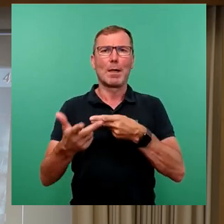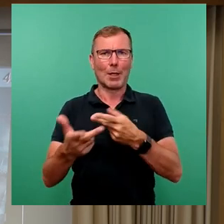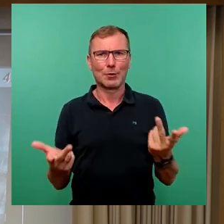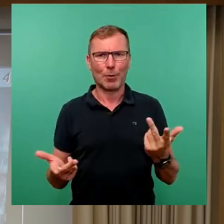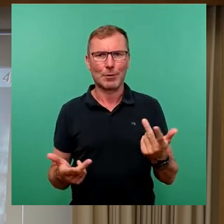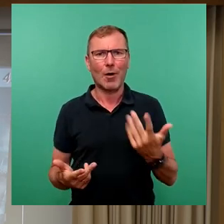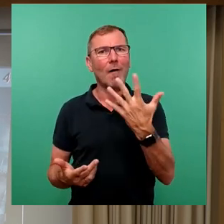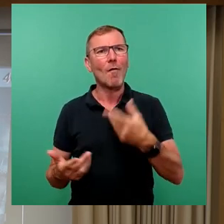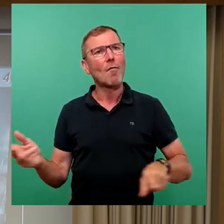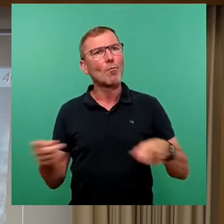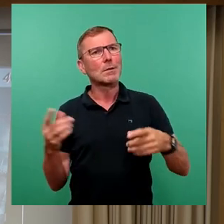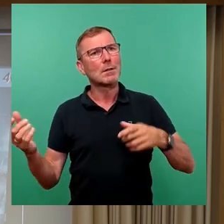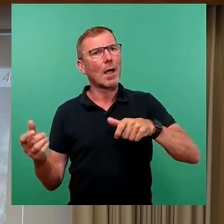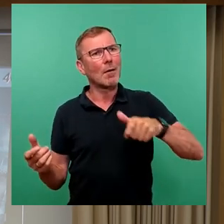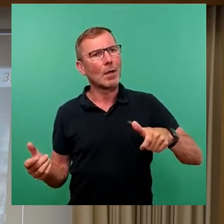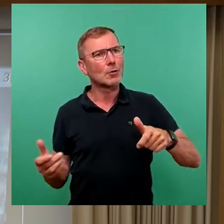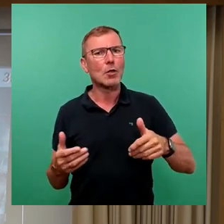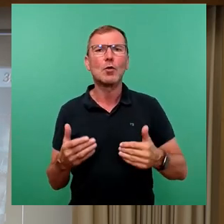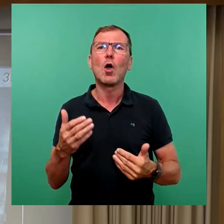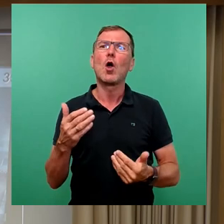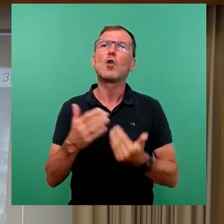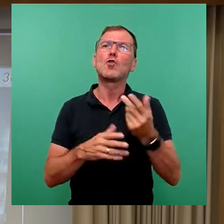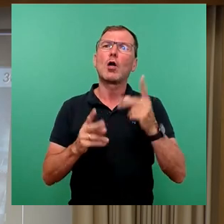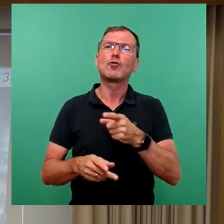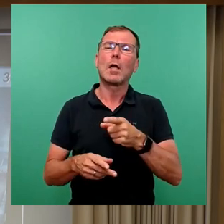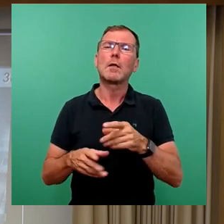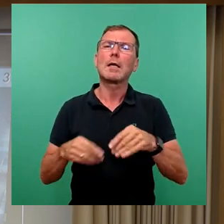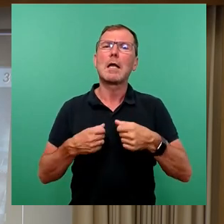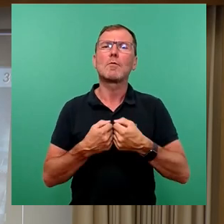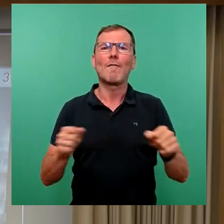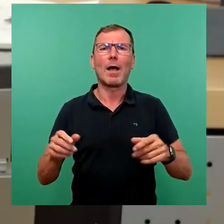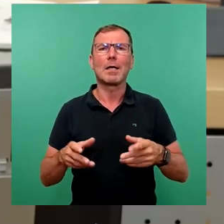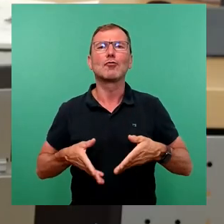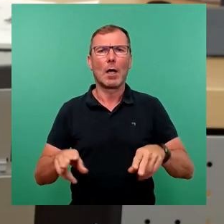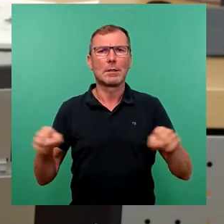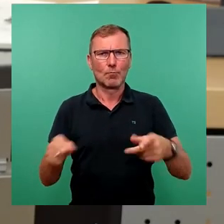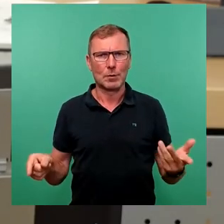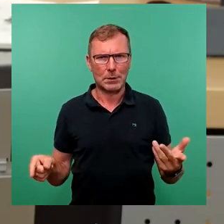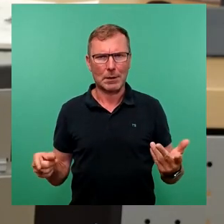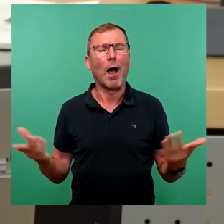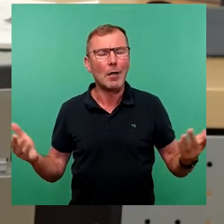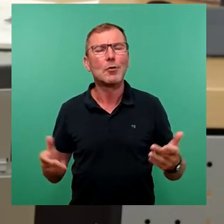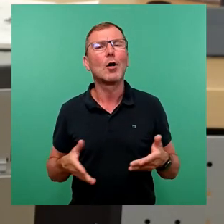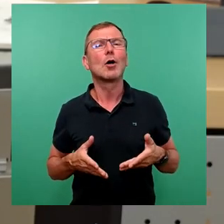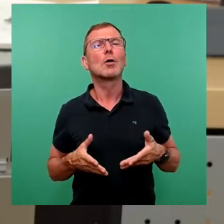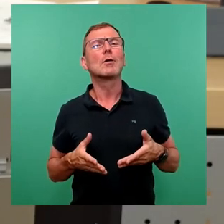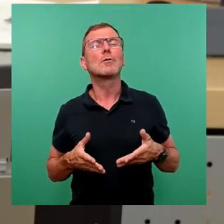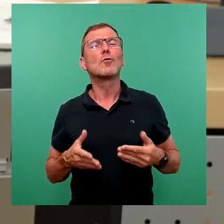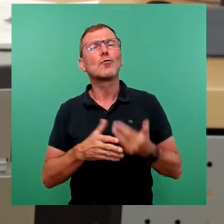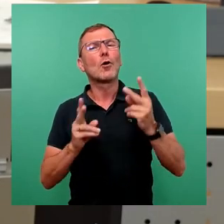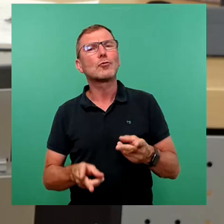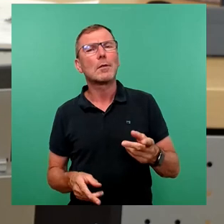fünf musizierende Menschen sind in der Neustadt genehmigungsfreie Straßenmusik. Die Neustadt braucht keine Erlaubnis, um